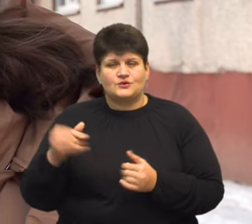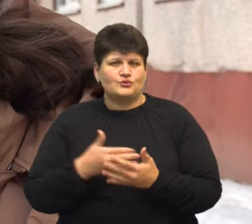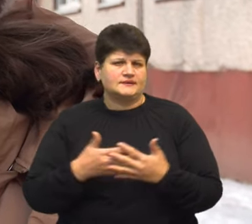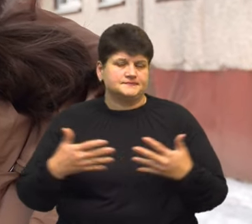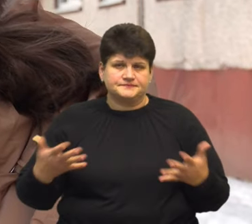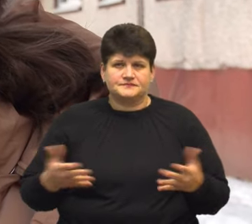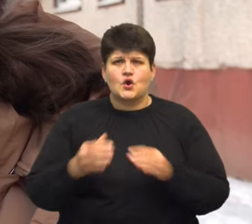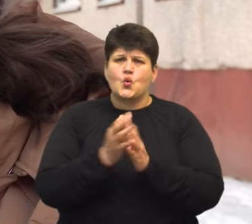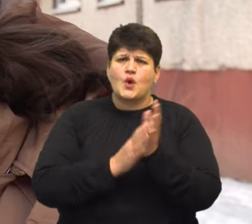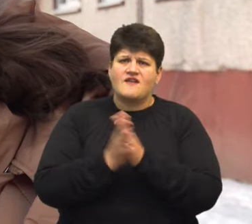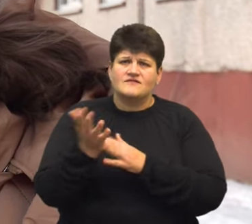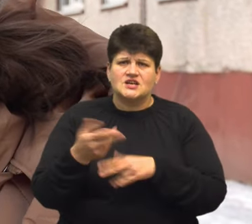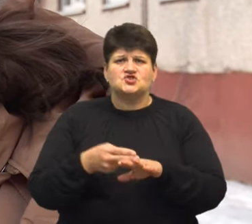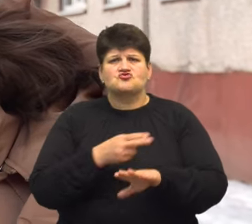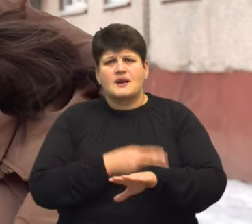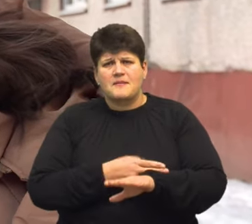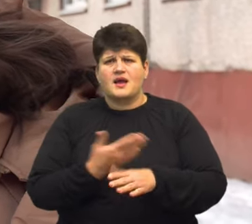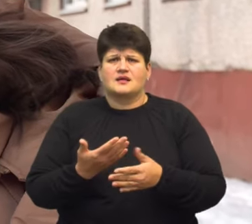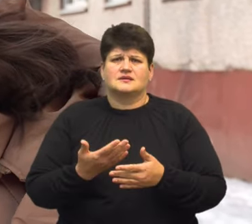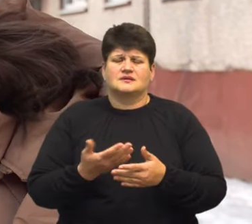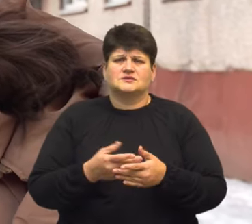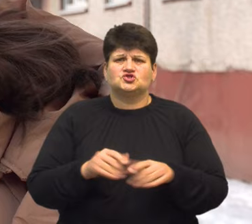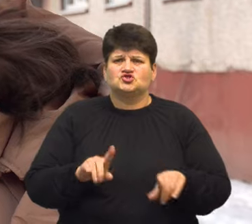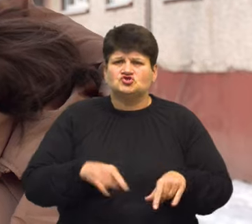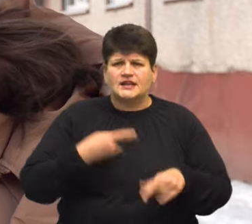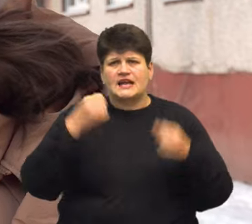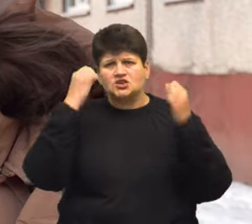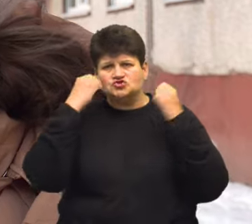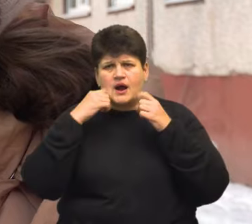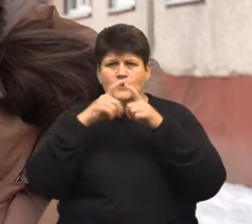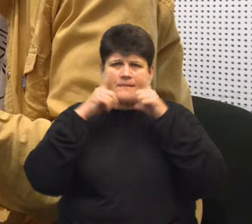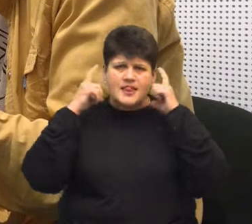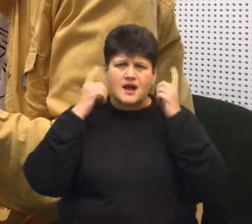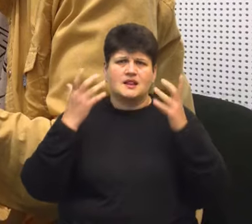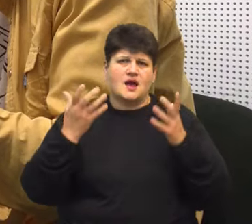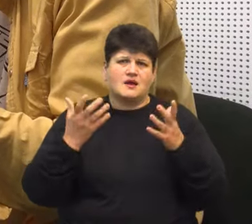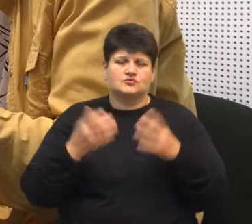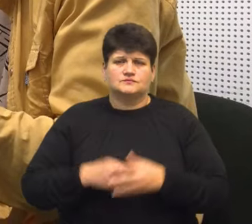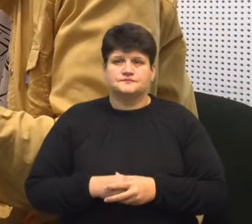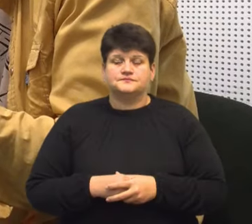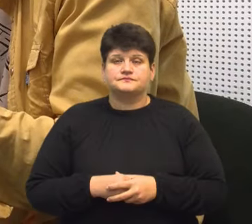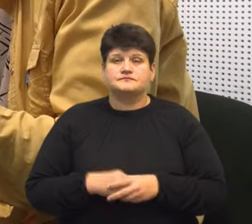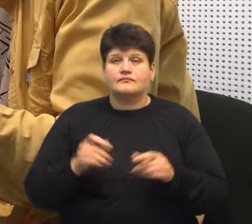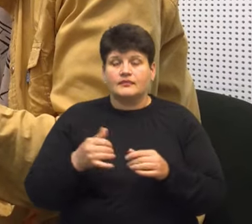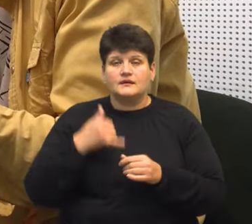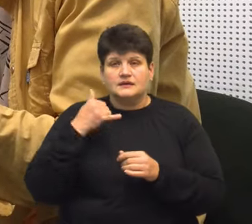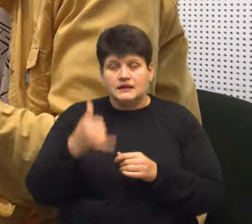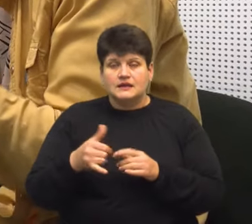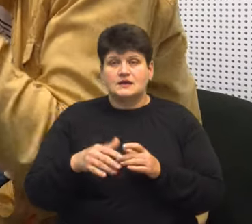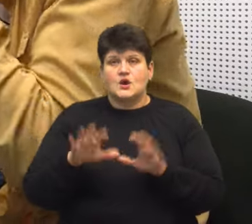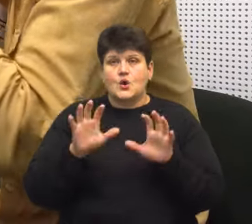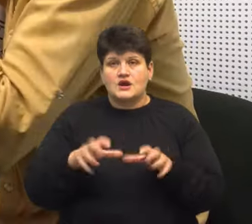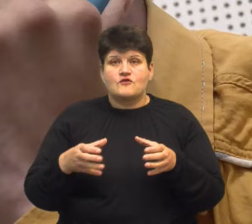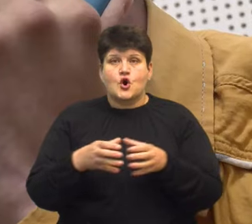якісь рукавиці чи шкарпетки, якісь штани, шапку, балаклаву, якусь таку кину. Ми телефонували до голів громад Тернопільщини, аби